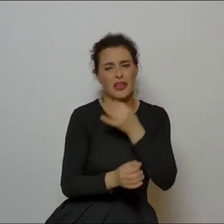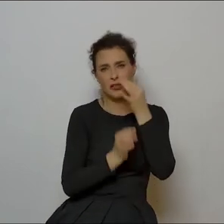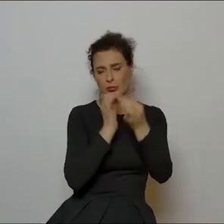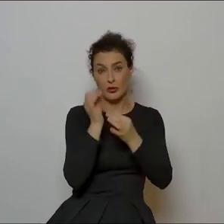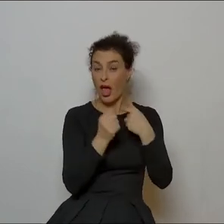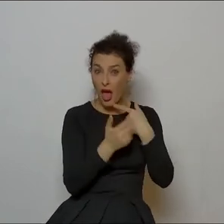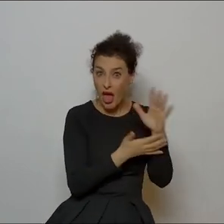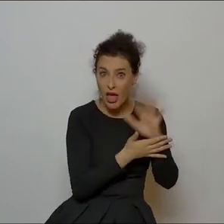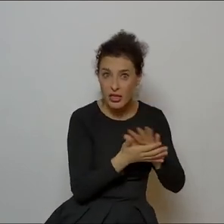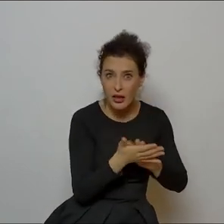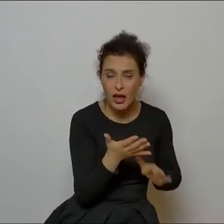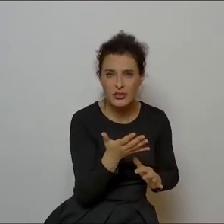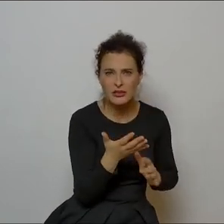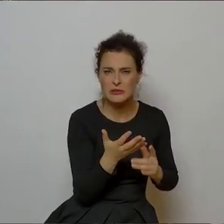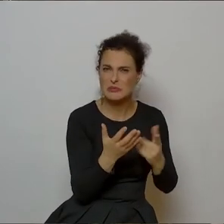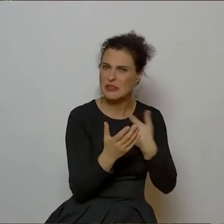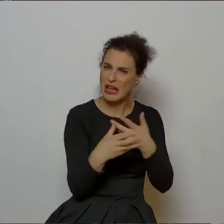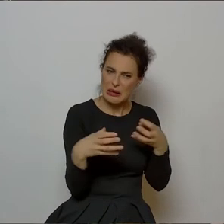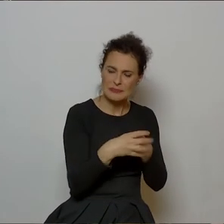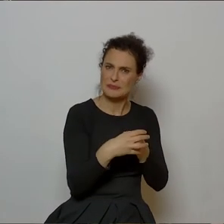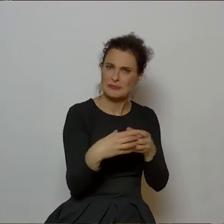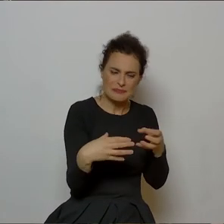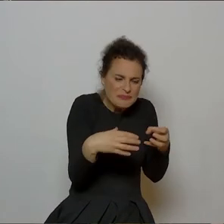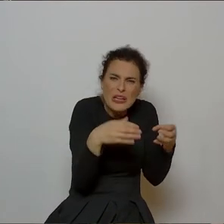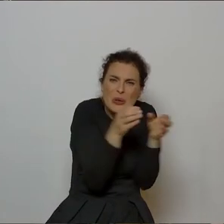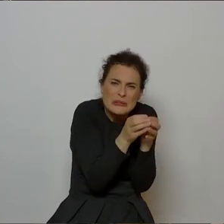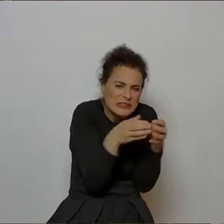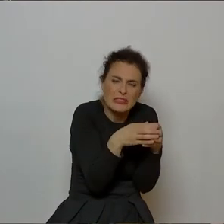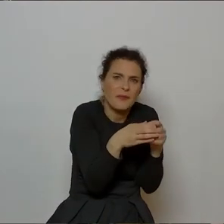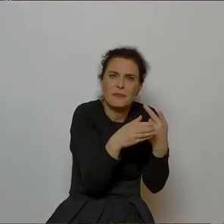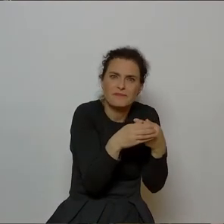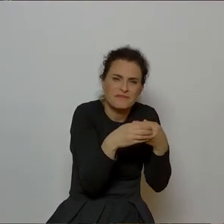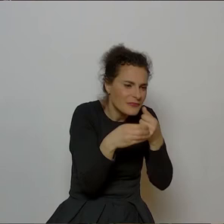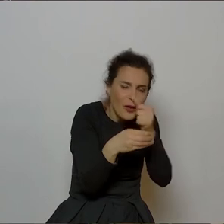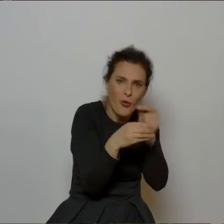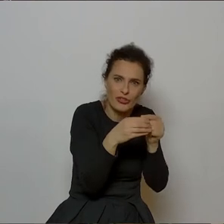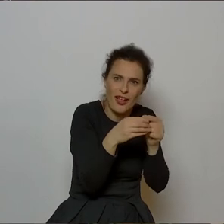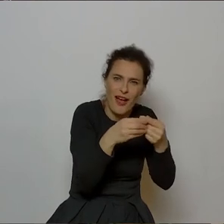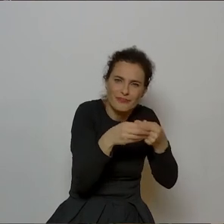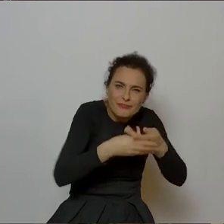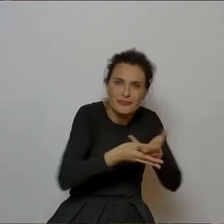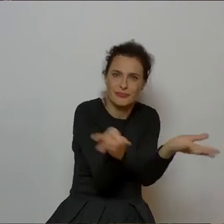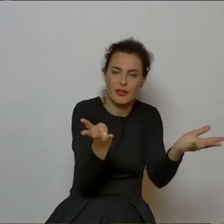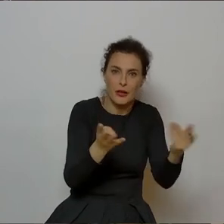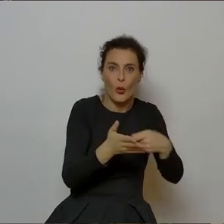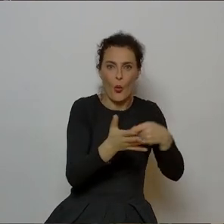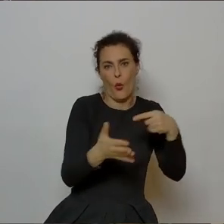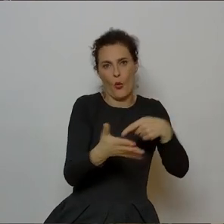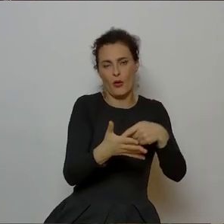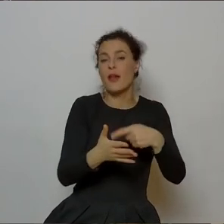tekst niby hermetyczny, prawda? W takim razie do pana Mateusza wrócę, bo